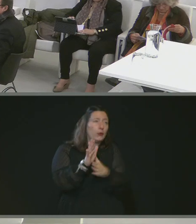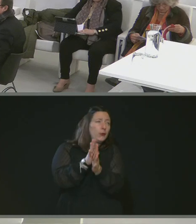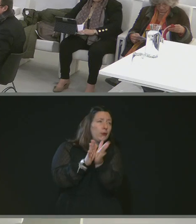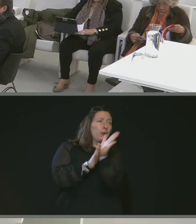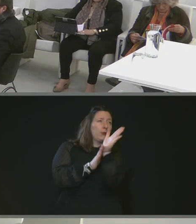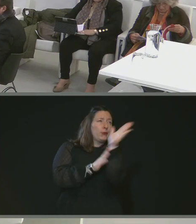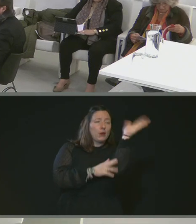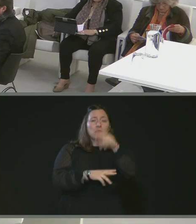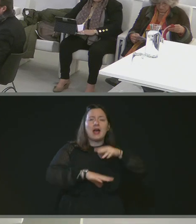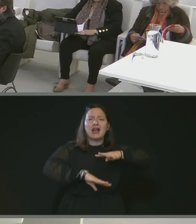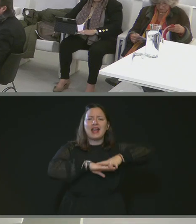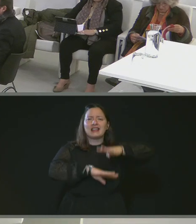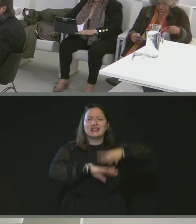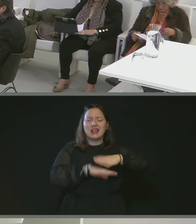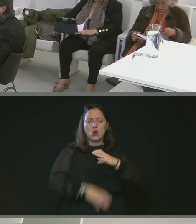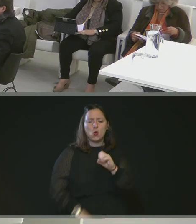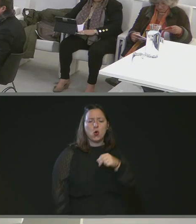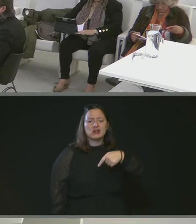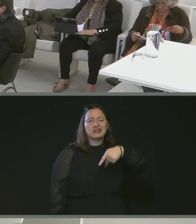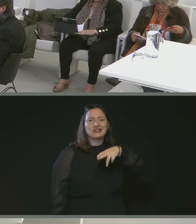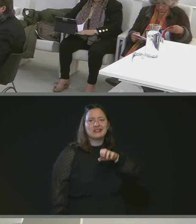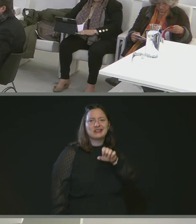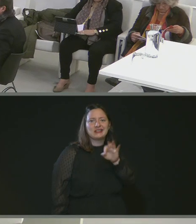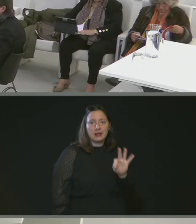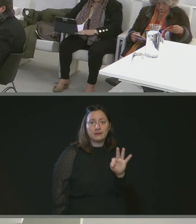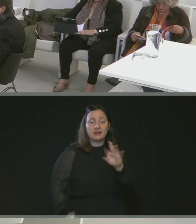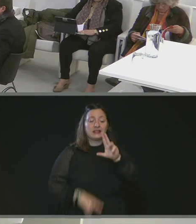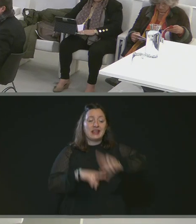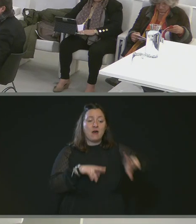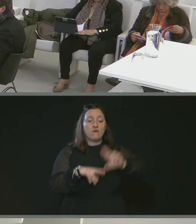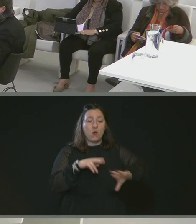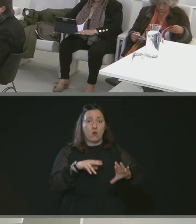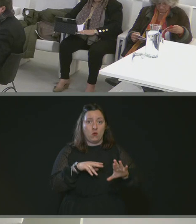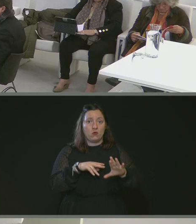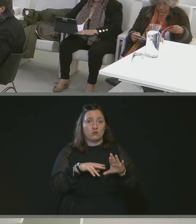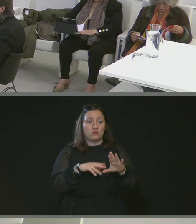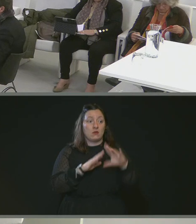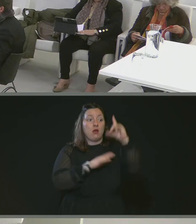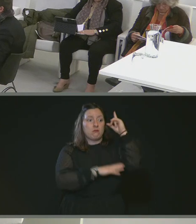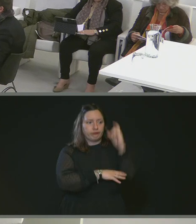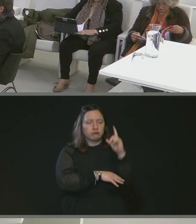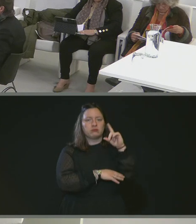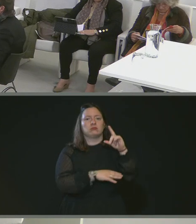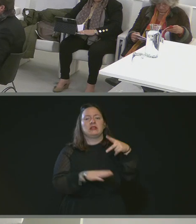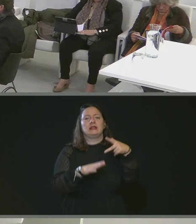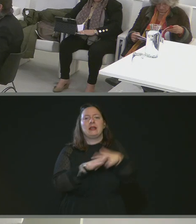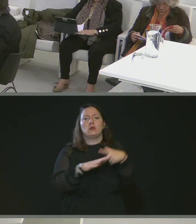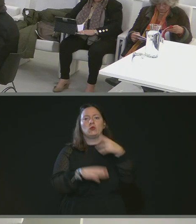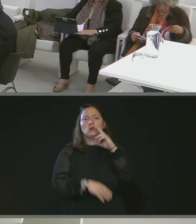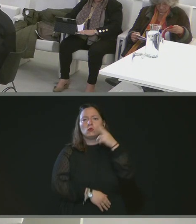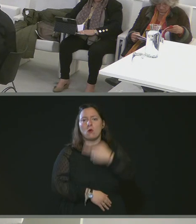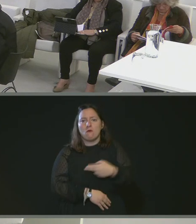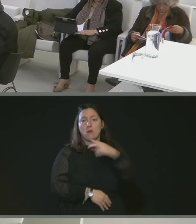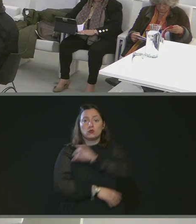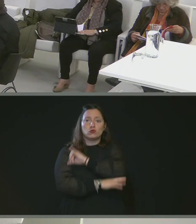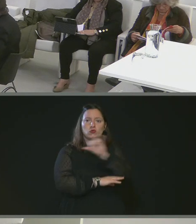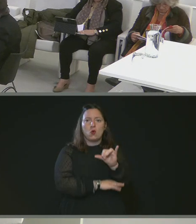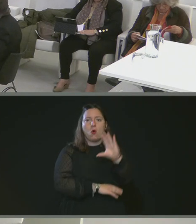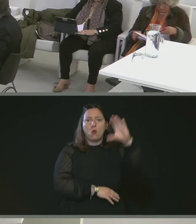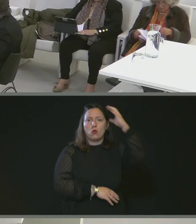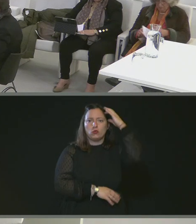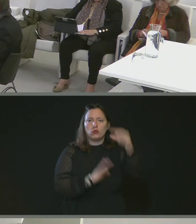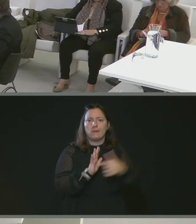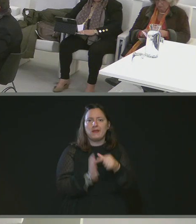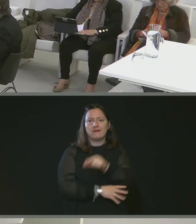je rappelle que les travaux sont prévus et d'être exécutés du mois de novembre. Donc on va commencer jusqu'au noût 2023. Y a-t-il des